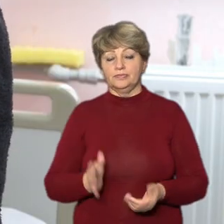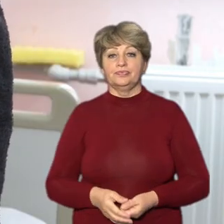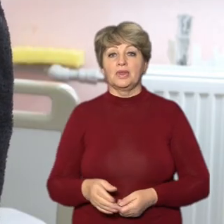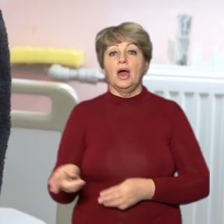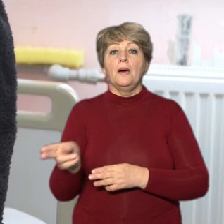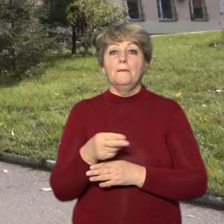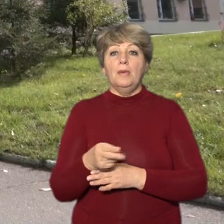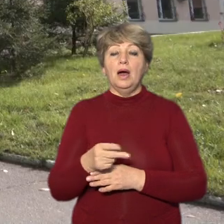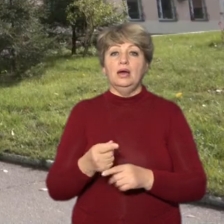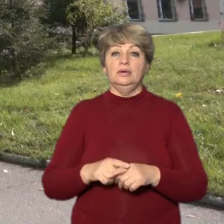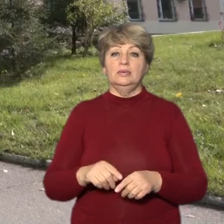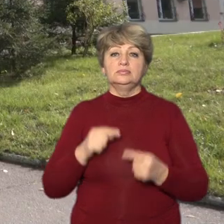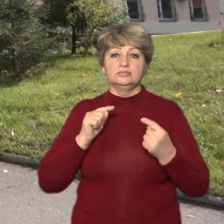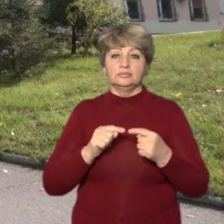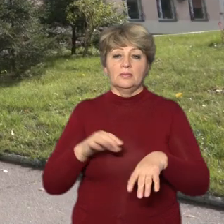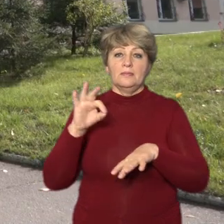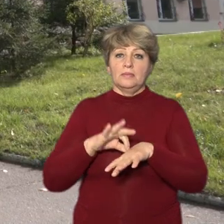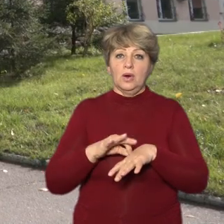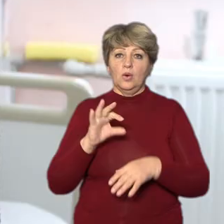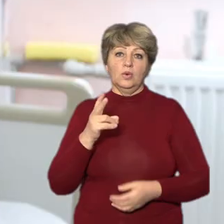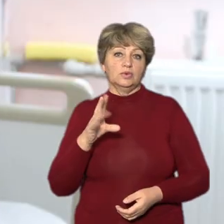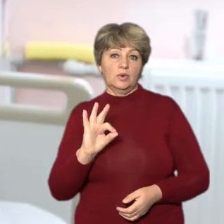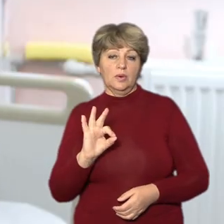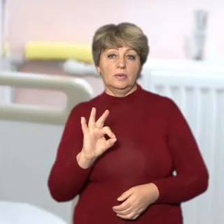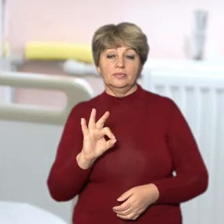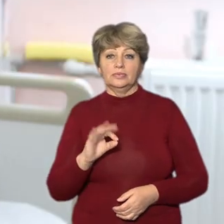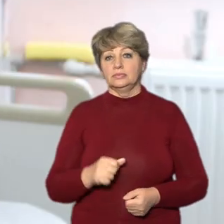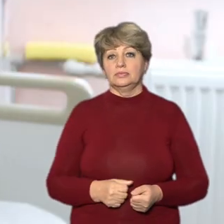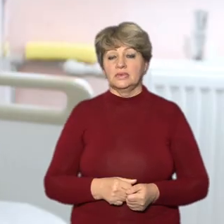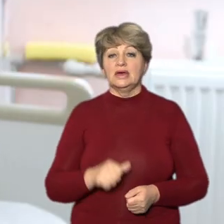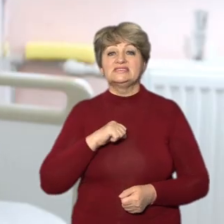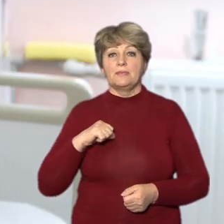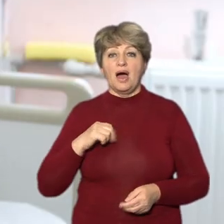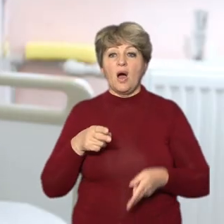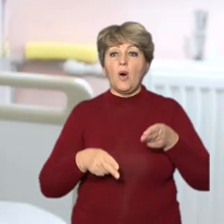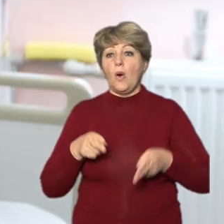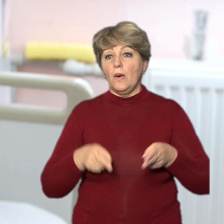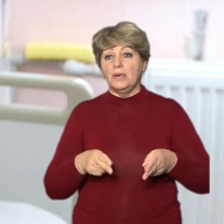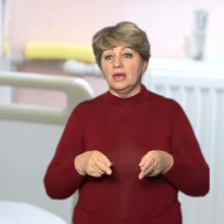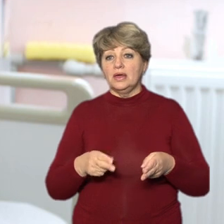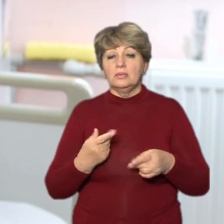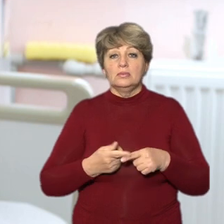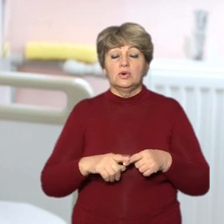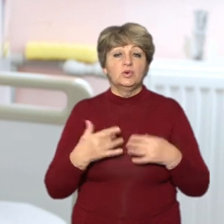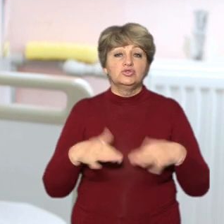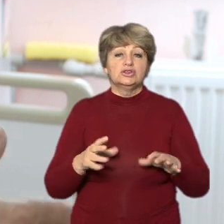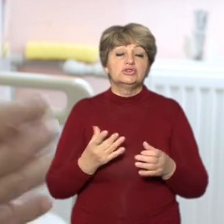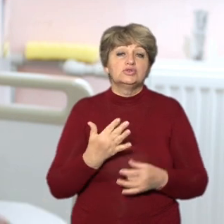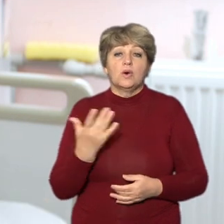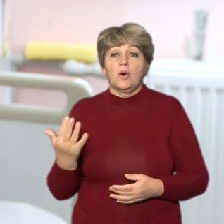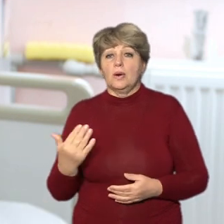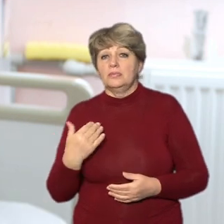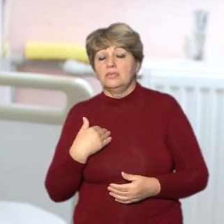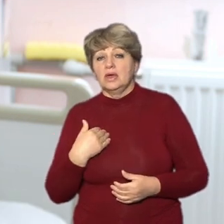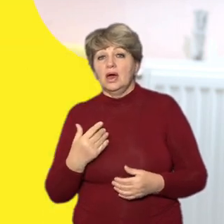Маріопольчанин бореться з хворобою в черкаському онкодиспансері. Те, що сама вже операція, вона мені стільки нагнітала, як вже те,